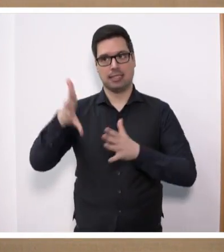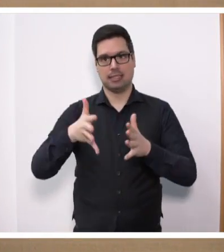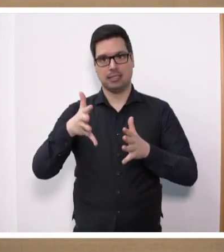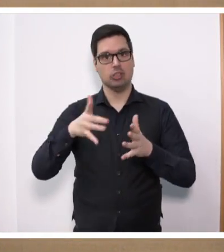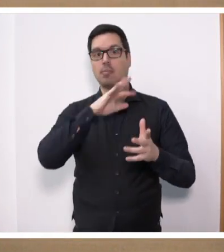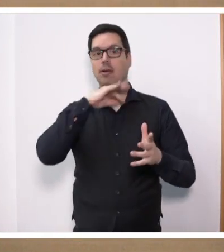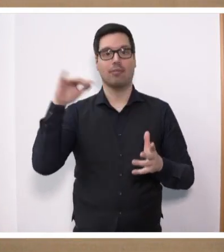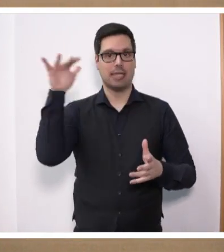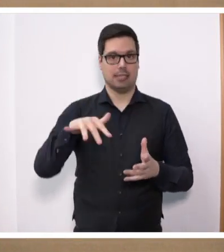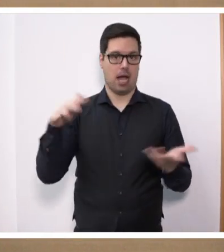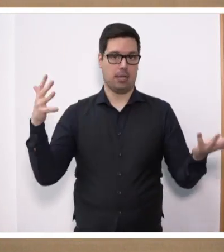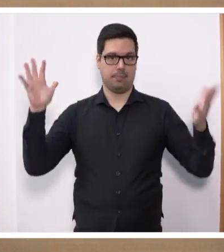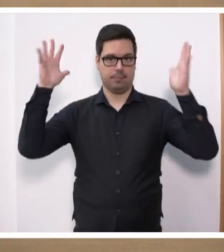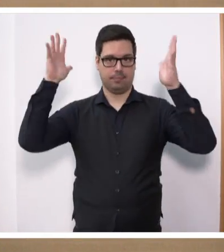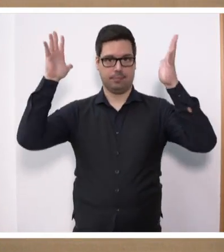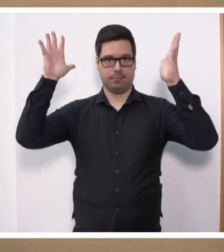viel übrig.